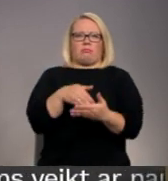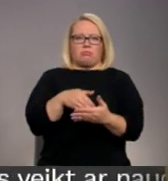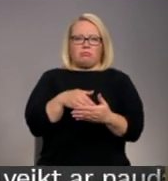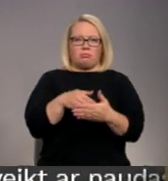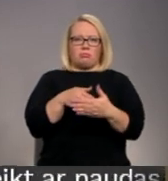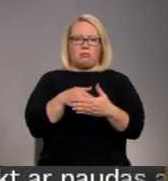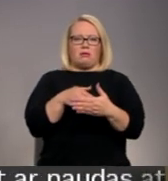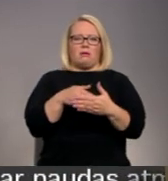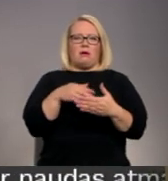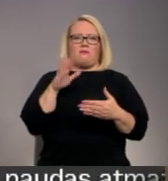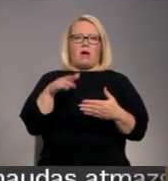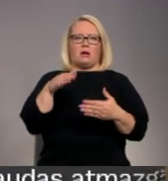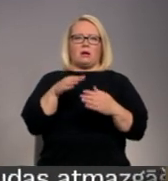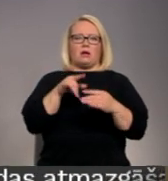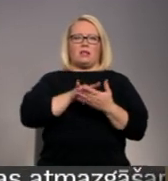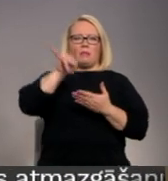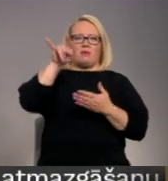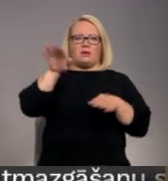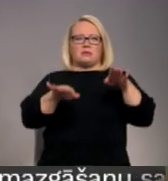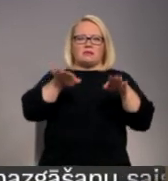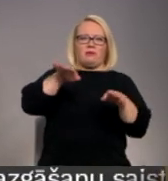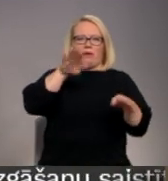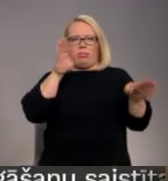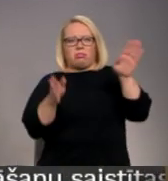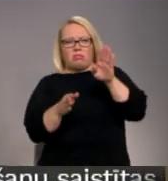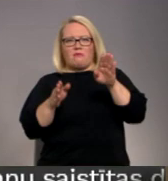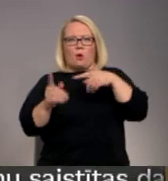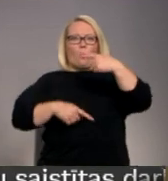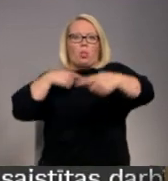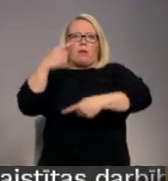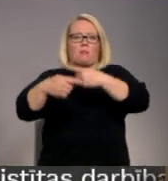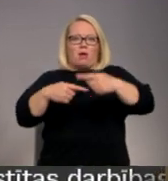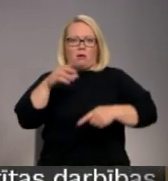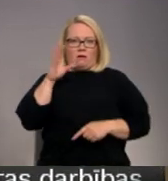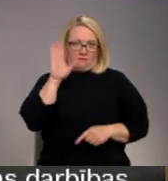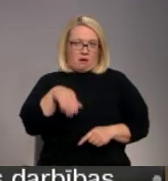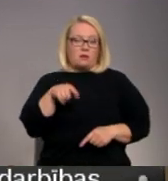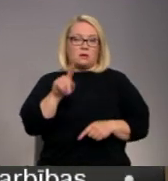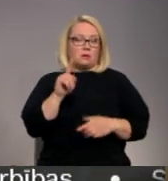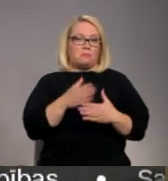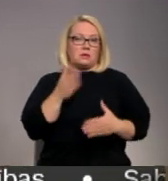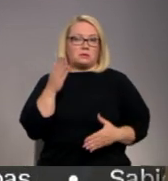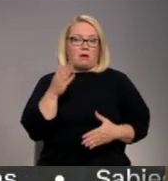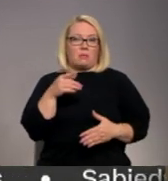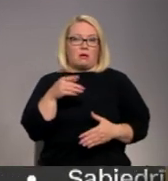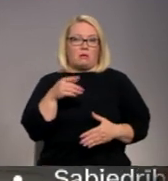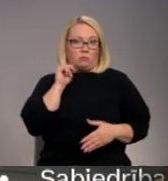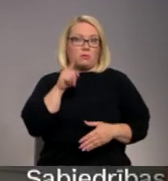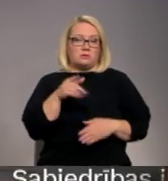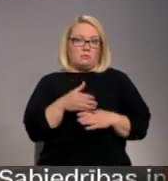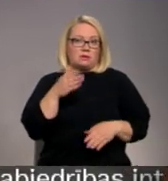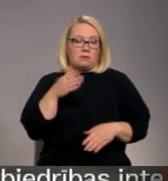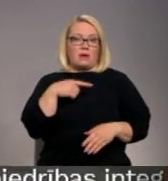sasvērties uz sāniem vai kūleni pārmest vai kaut ko tādu. Tas ir bīstami, protams.